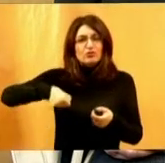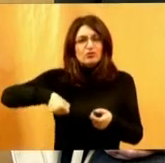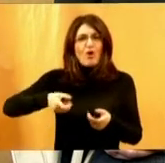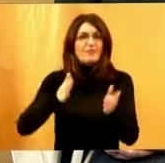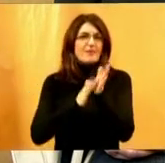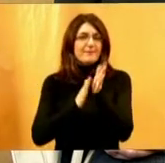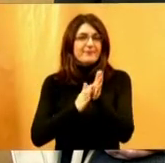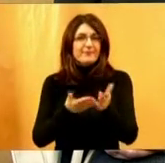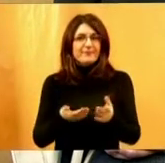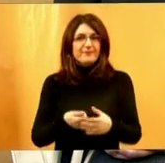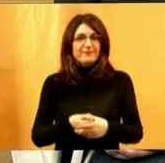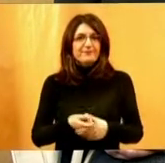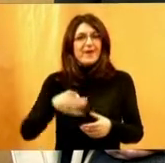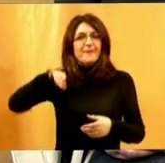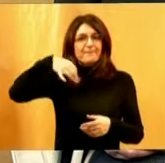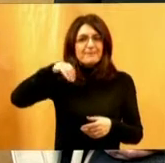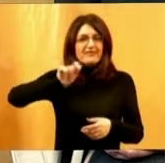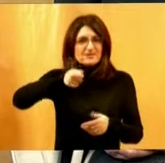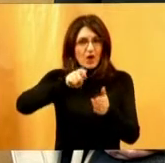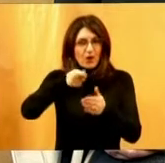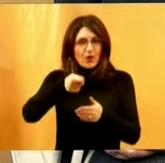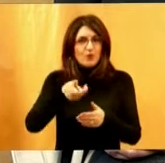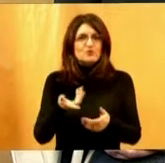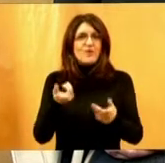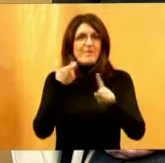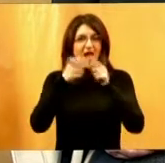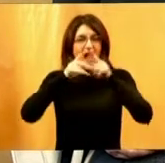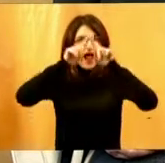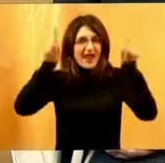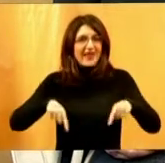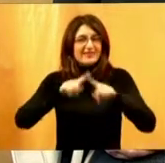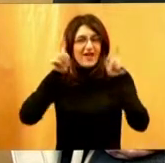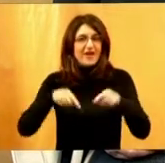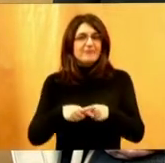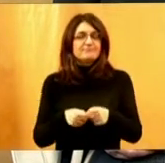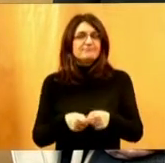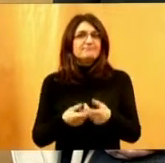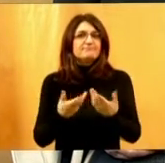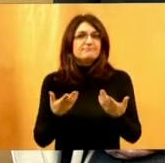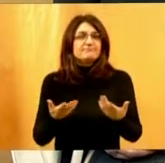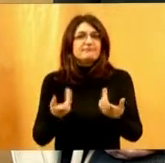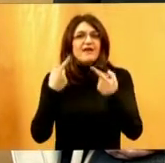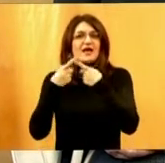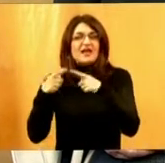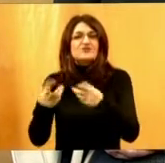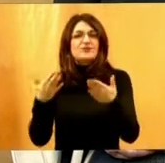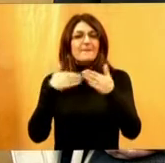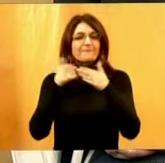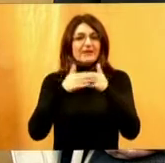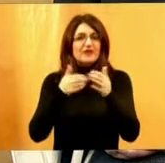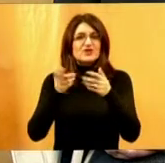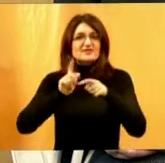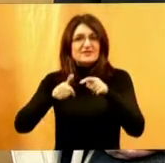ekotorbice, privjeske za ključeve, kalendare ovaj puta, dakle, različite praktične